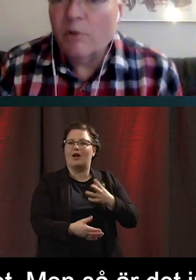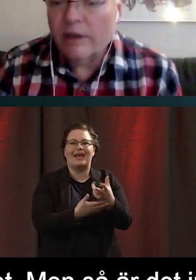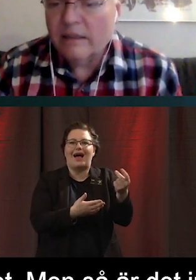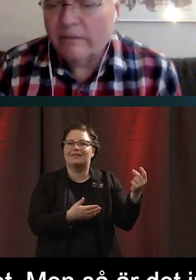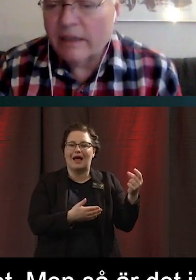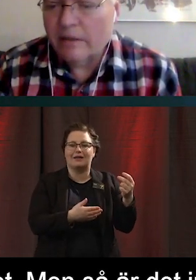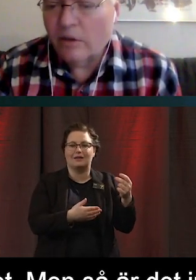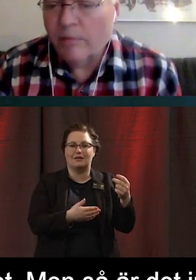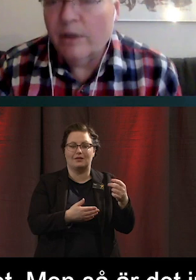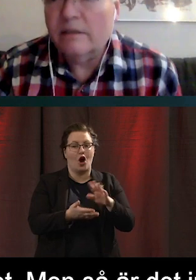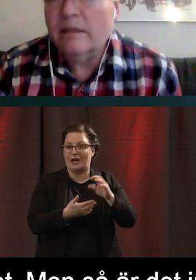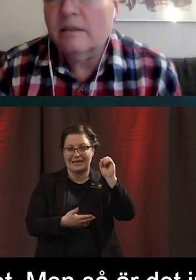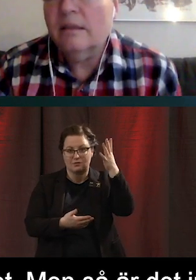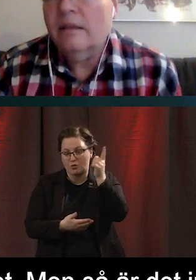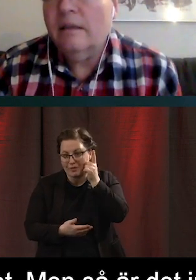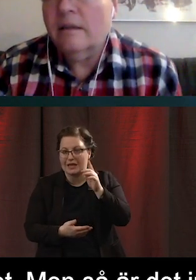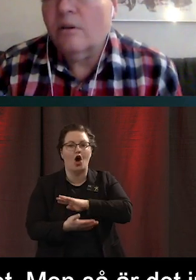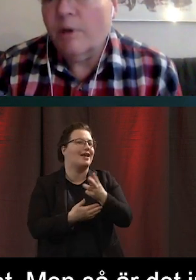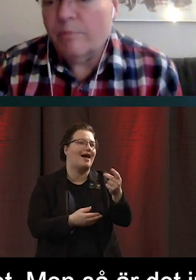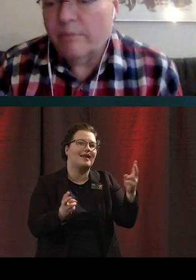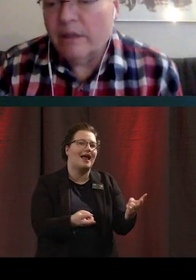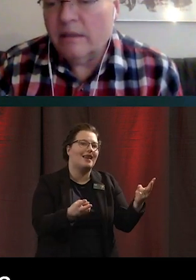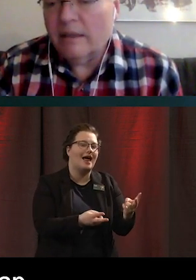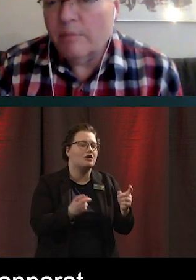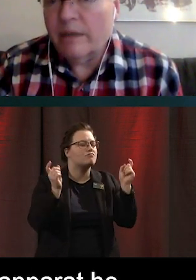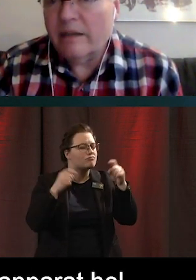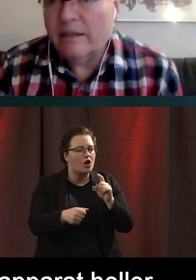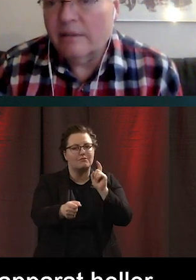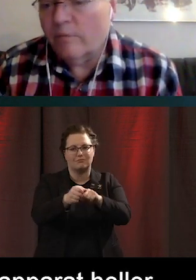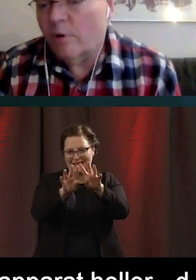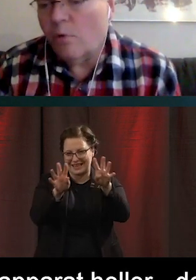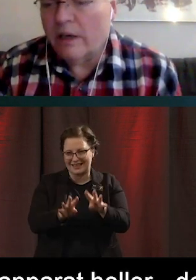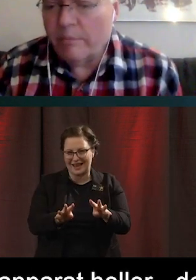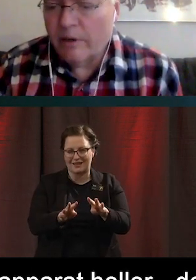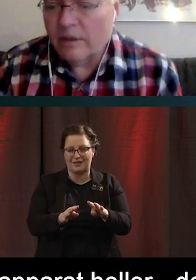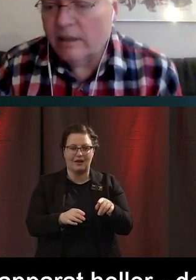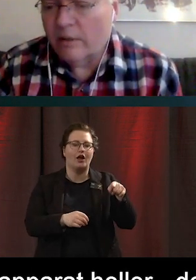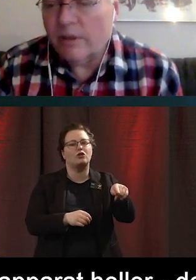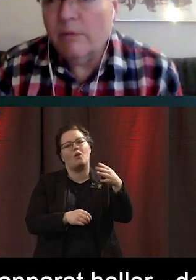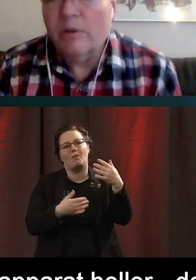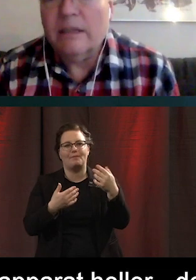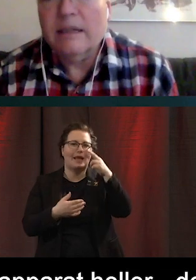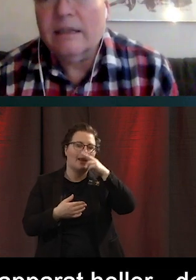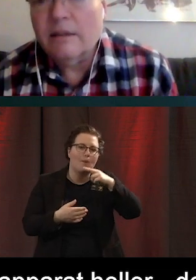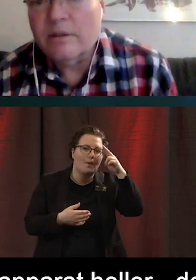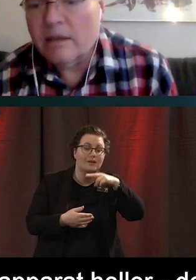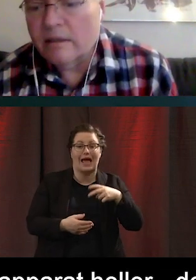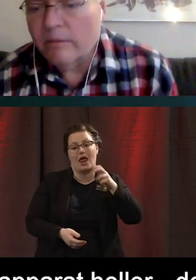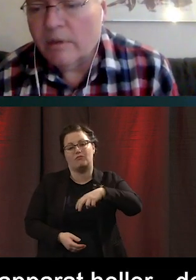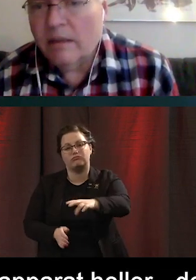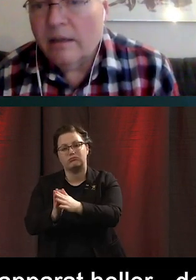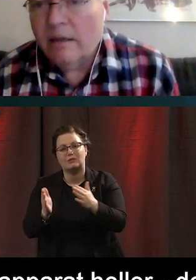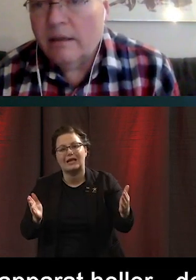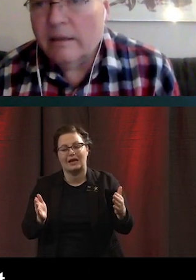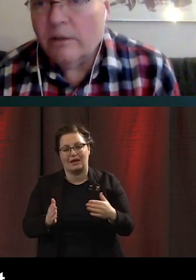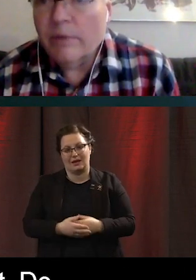Utan de har helt enkelt, de verkar inte ha möjligheter att koppla upp sig på internet på det här sättet. De får låna apparater eller gå till biblioteket eller någonstans